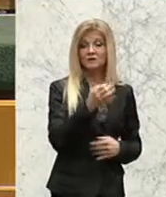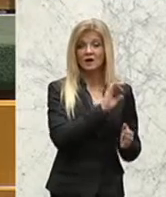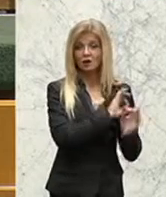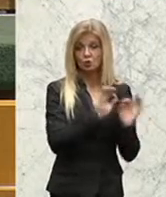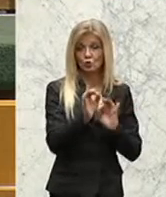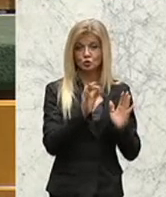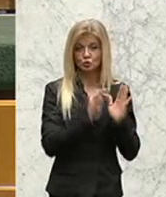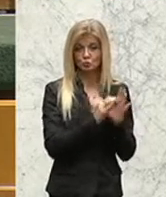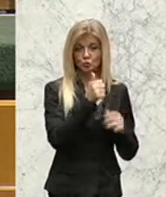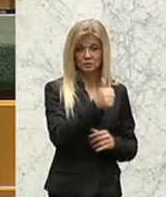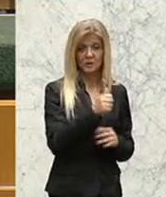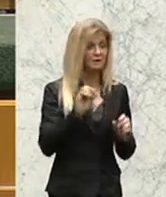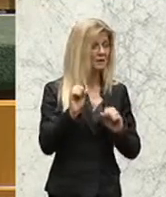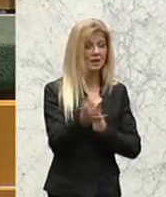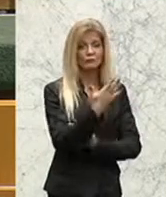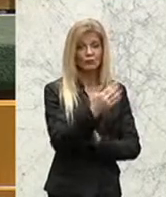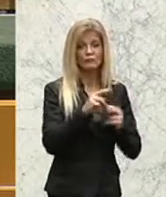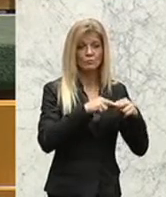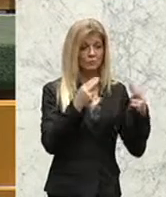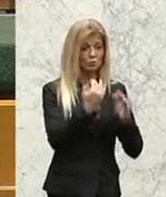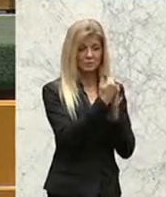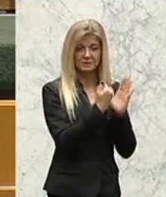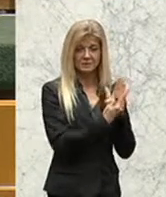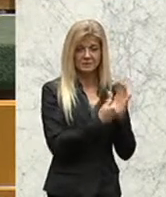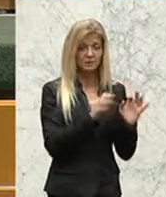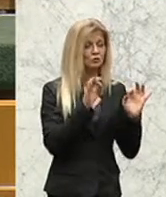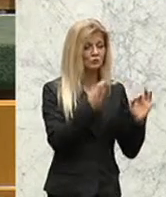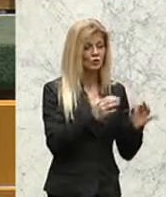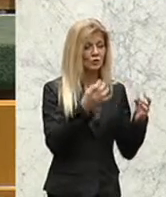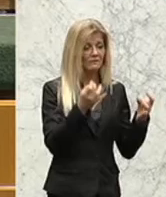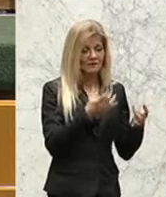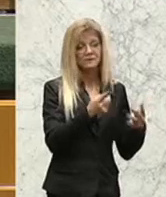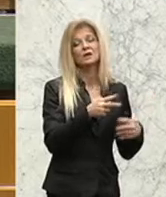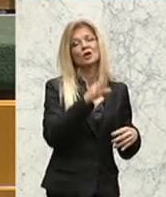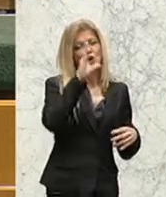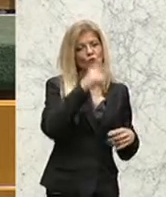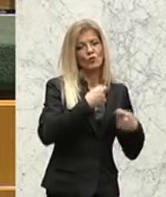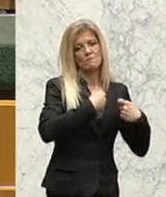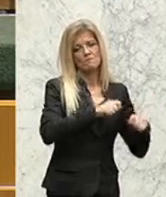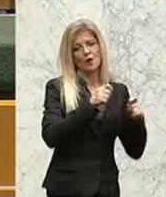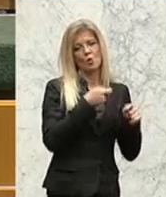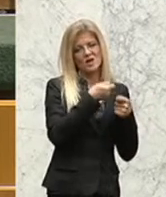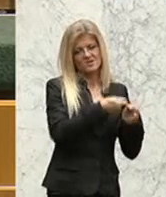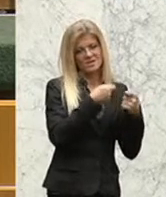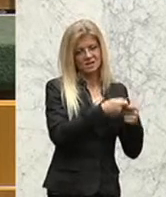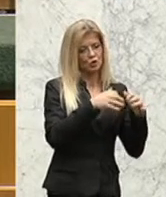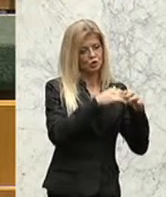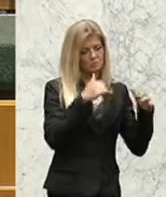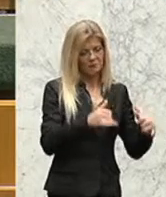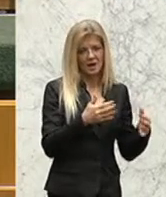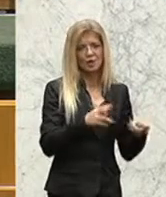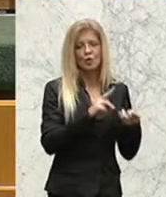betreffend ein Bundesgesetz, mit dem das Bundesgesetz über die Einrichtung einer Wohnbauinvestitionsbank erlassen und das